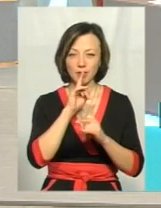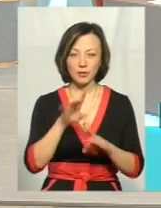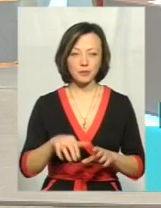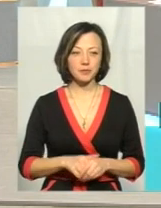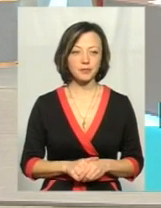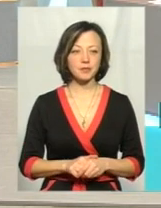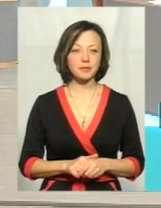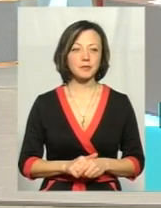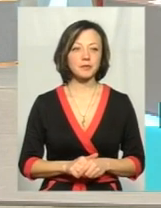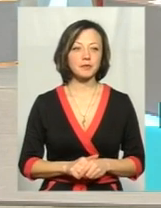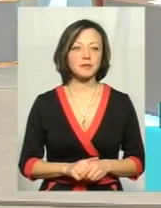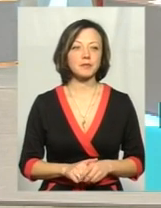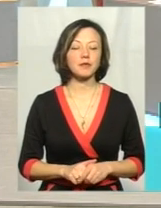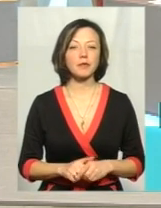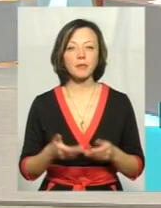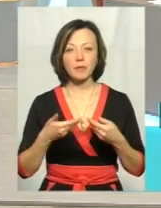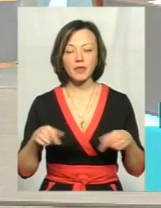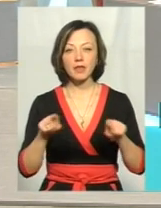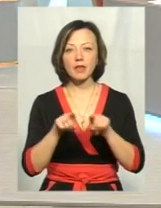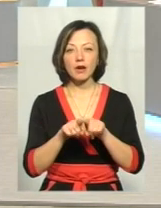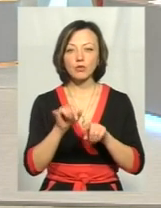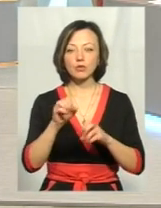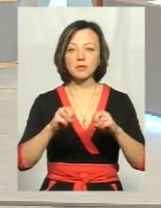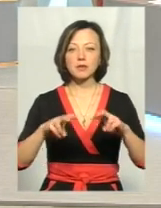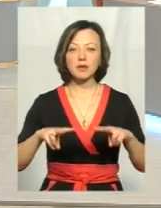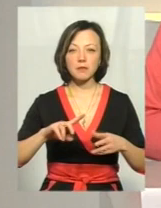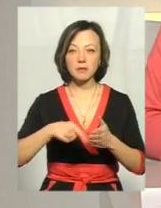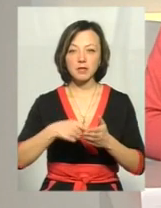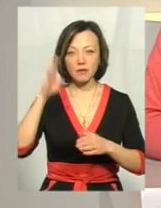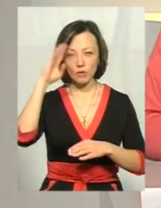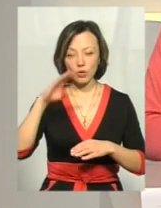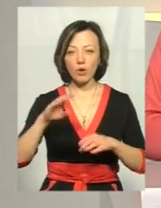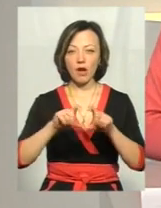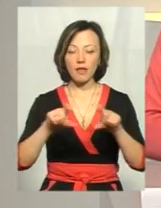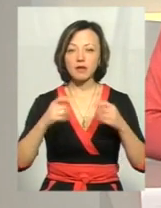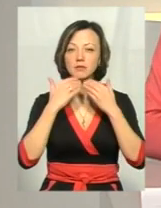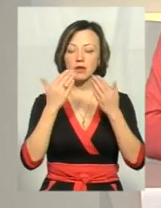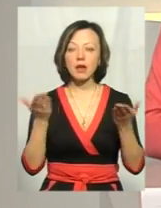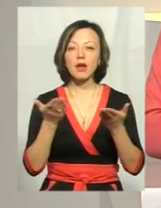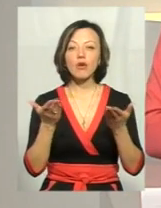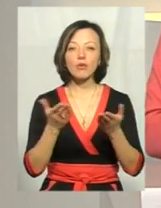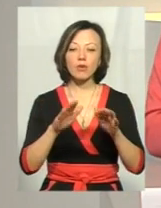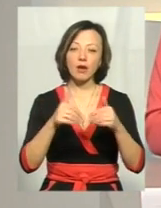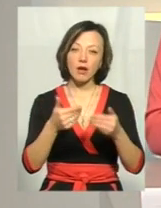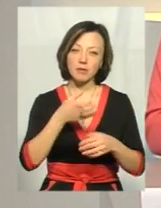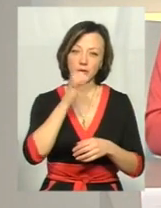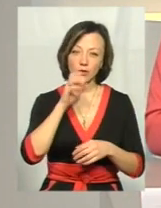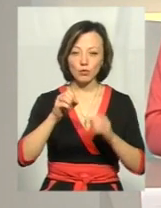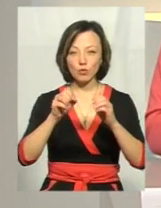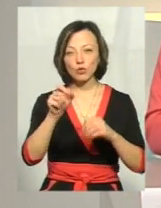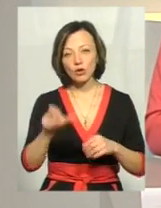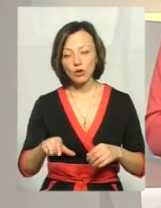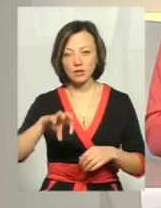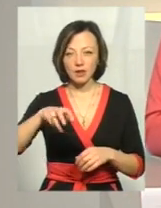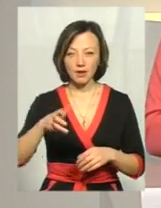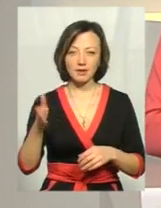зрозуміла. Дякую, пане Миколо. Ми також у фахівців «Міськводоканалу» запитали, яку воду радять вони пити, бутильовану чи